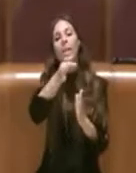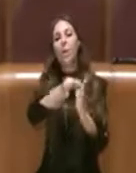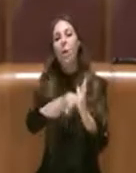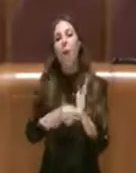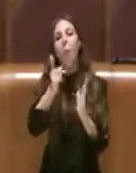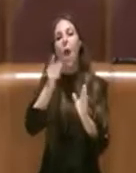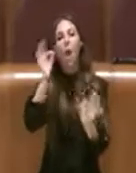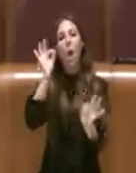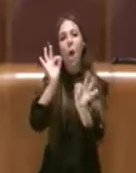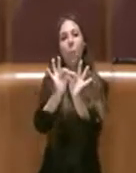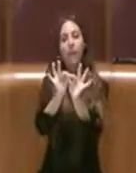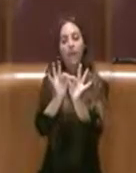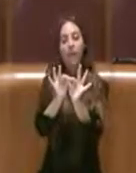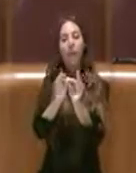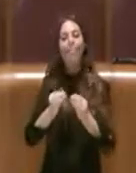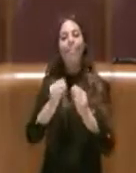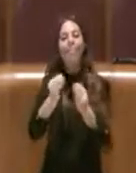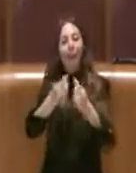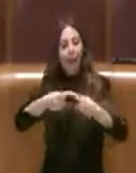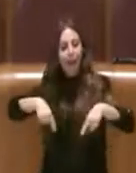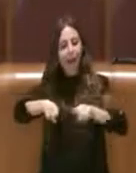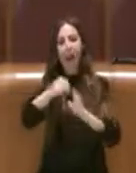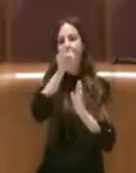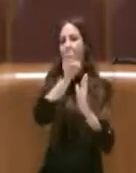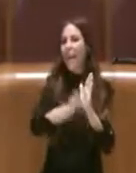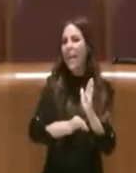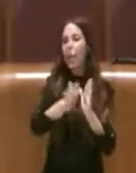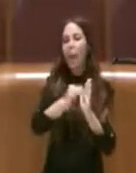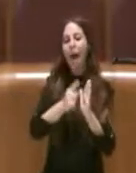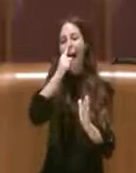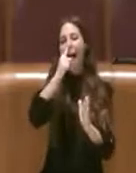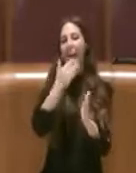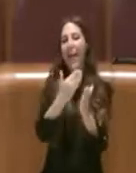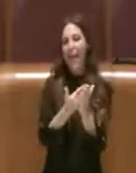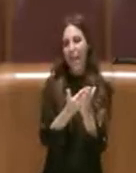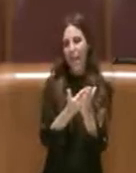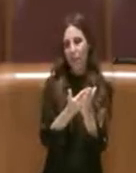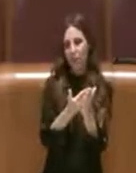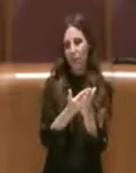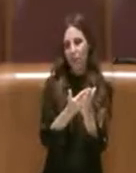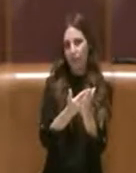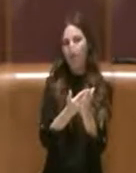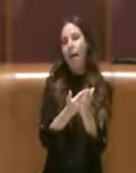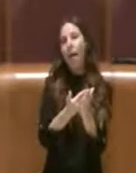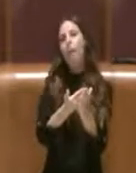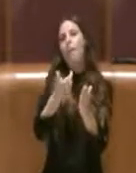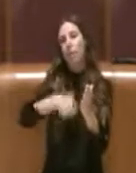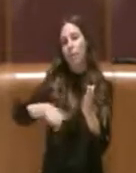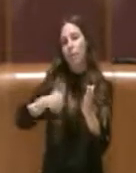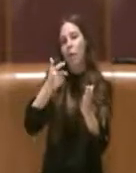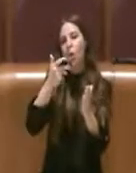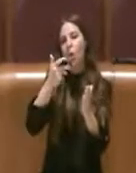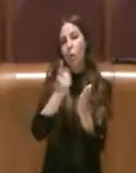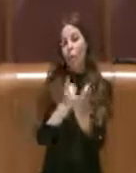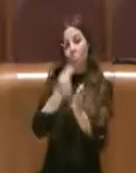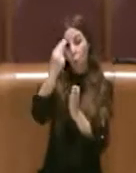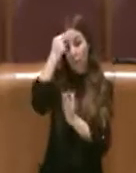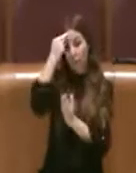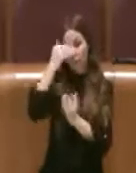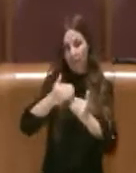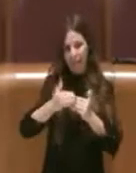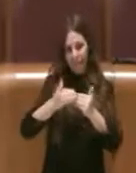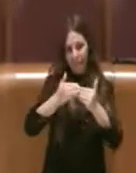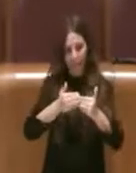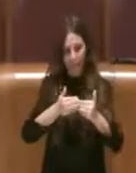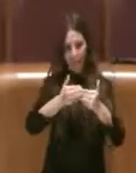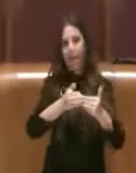all'Aula finalmente un regolamento che più gli si confà, perché ricordiamolo che stiamo andando in deroga da almeno dieci anni, per noi è